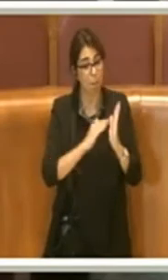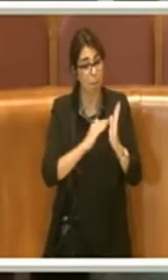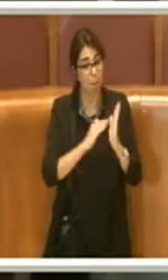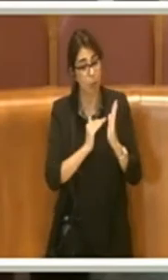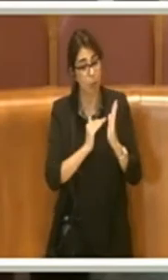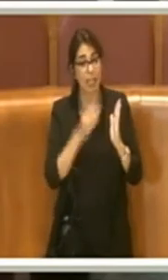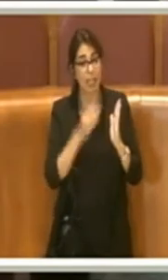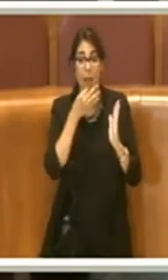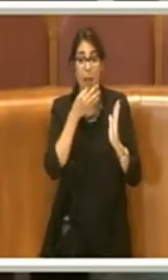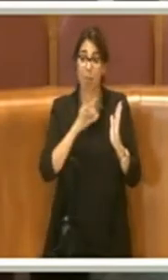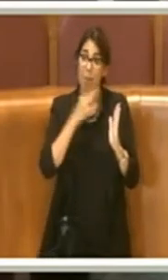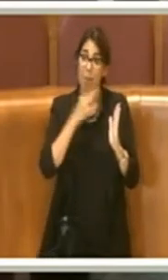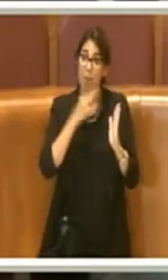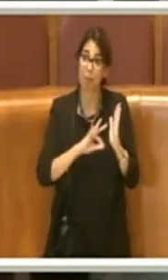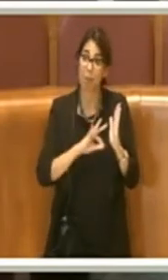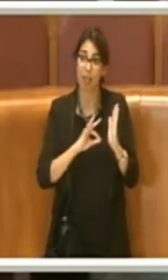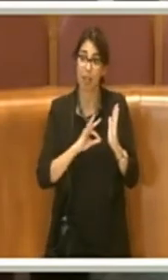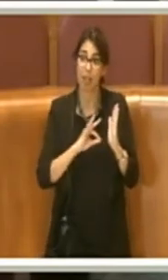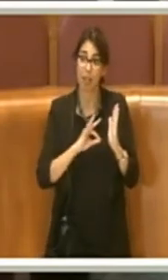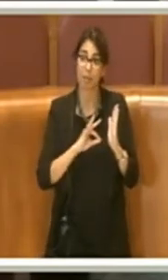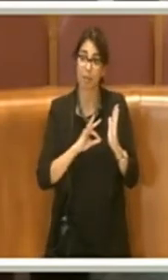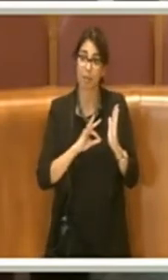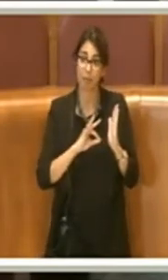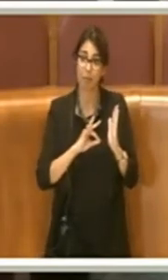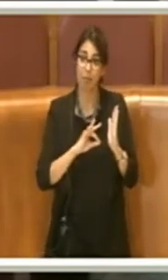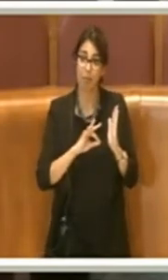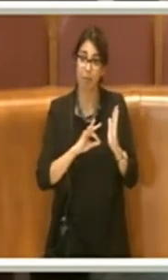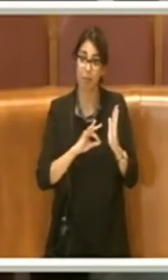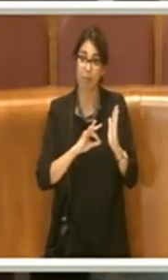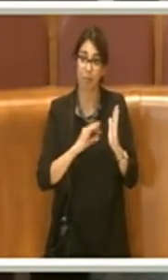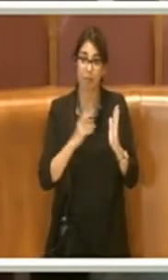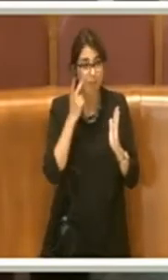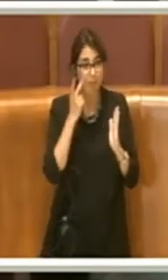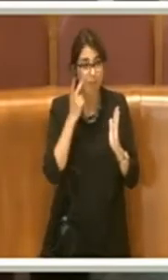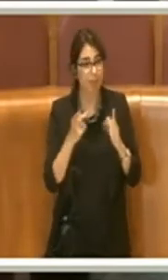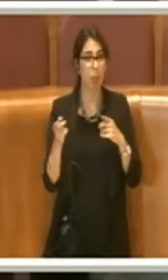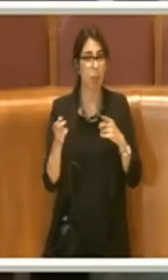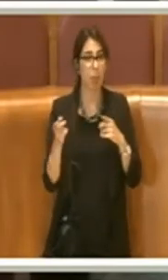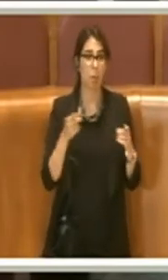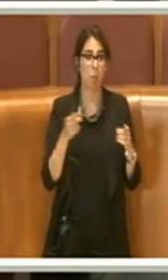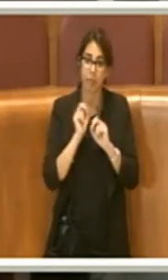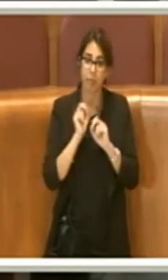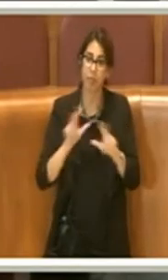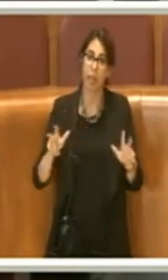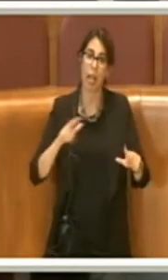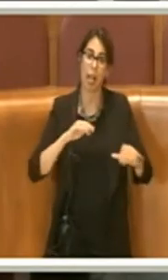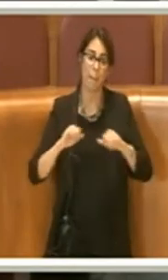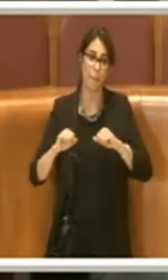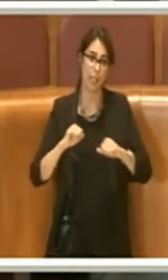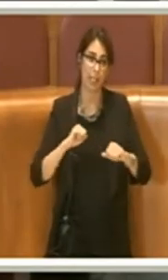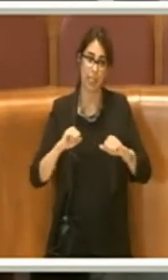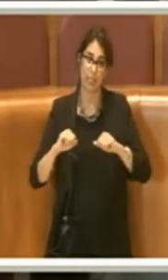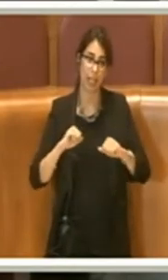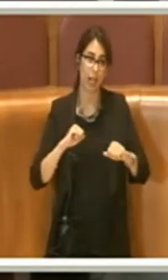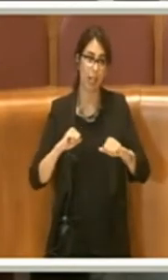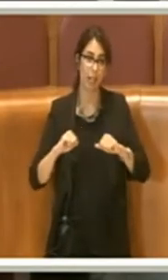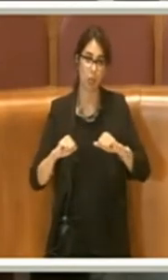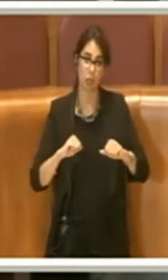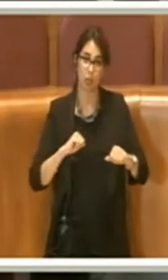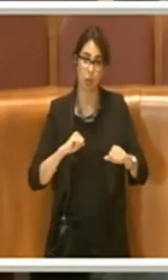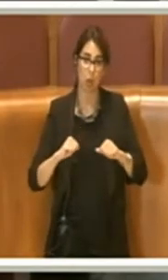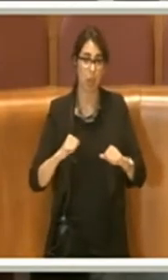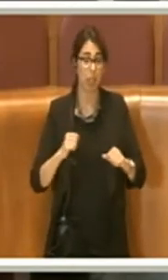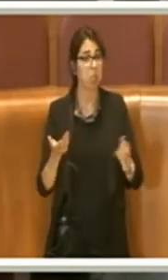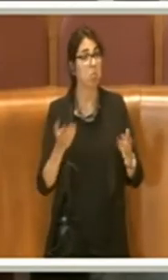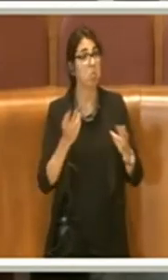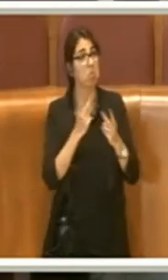'interno delle comunicazioni dell'amministrazione magari senza altisonanti titoli sui